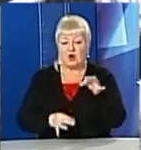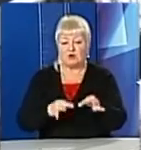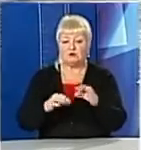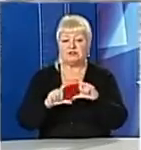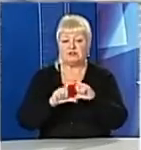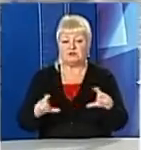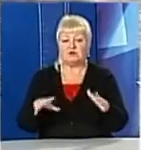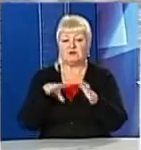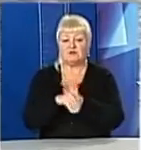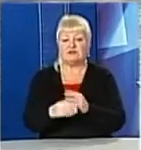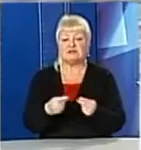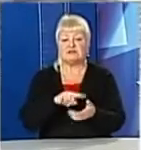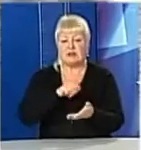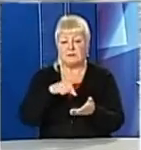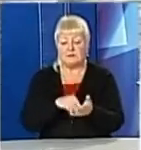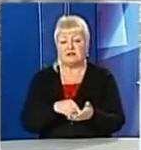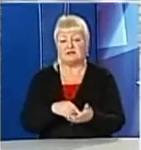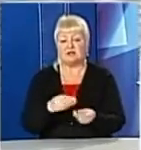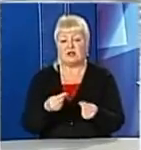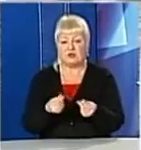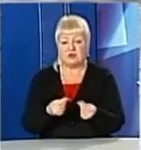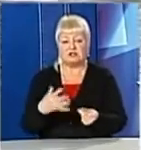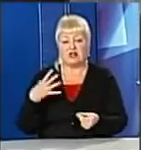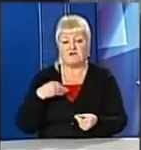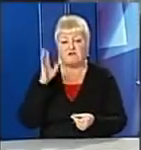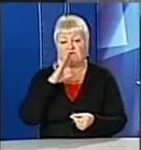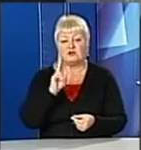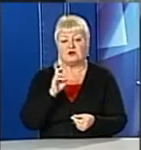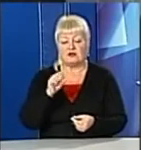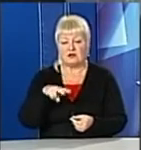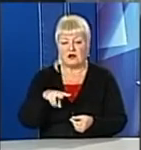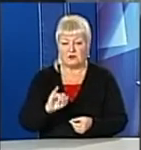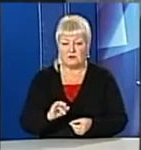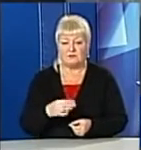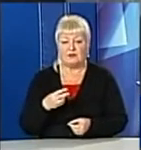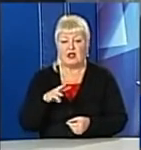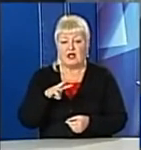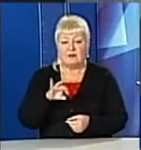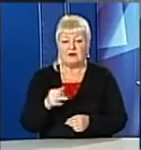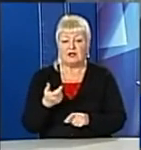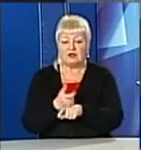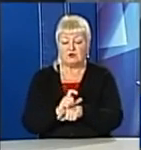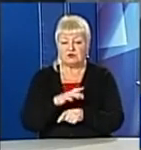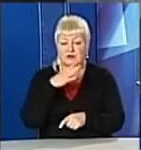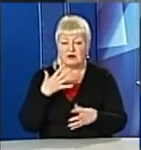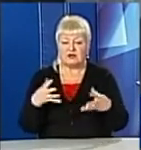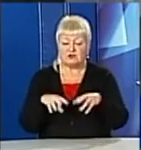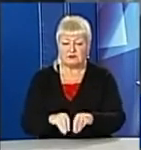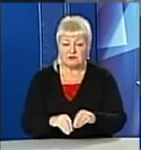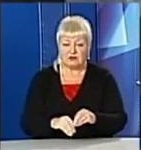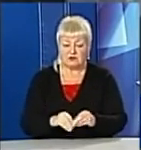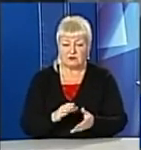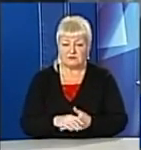внесків міста та власних коштів Львівводоканал. Ми знишли дуже багато спільних точок дотику.